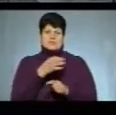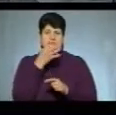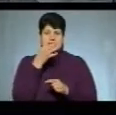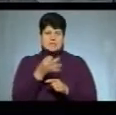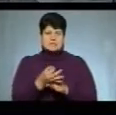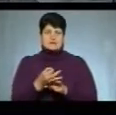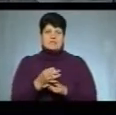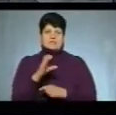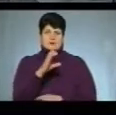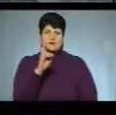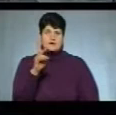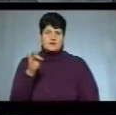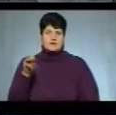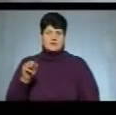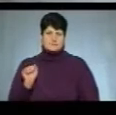області Сергій Крета.